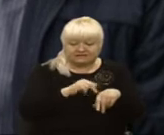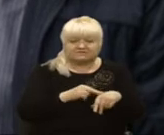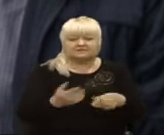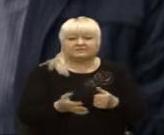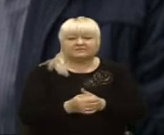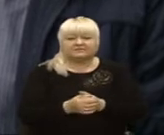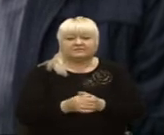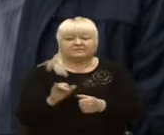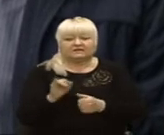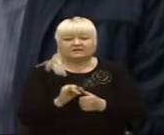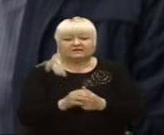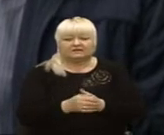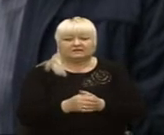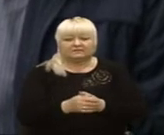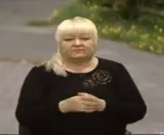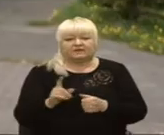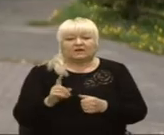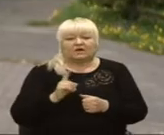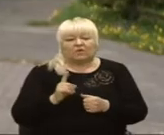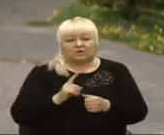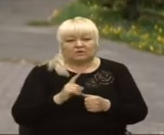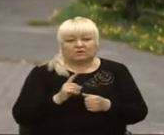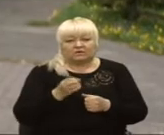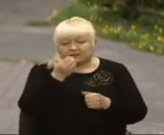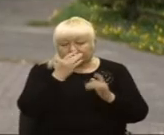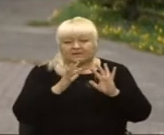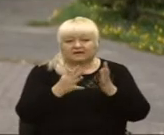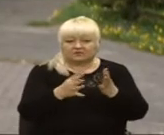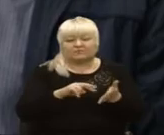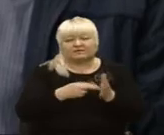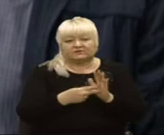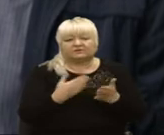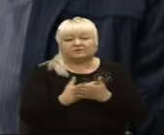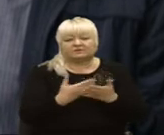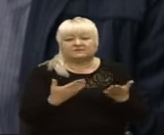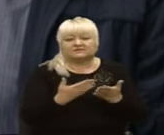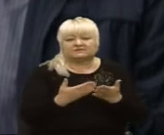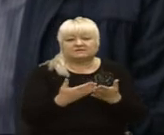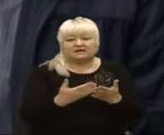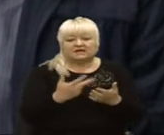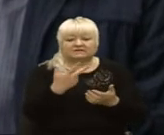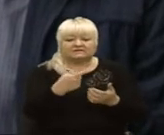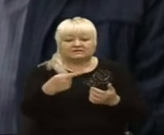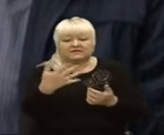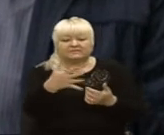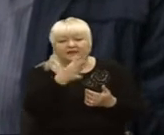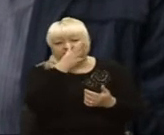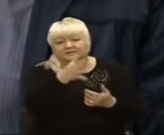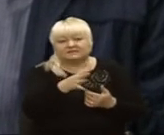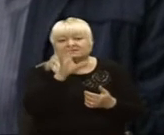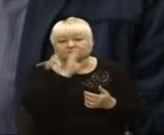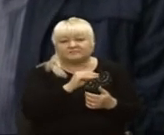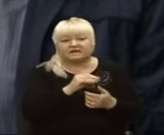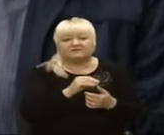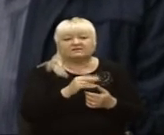поліції, і охорони парку. Плануємо десь справлятися в межах трьох-п'яти місяців, залежить від того, як тільки